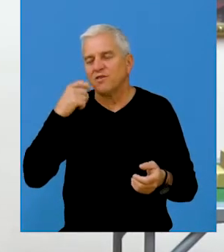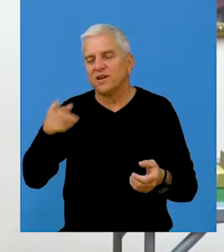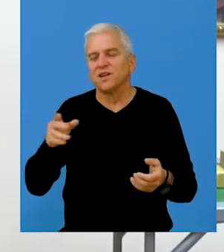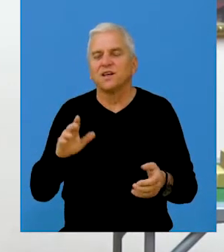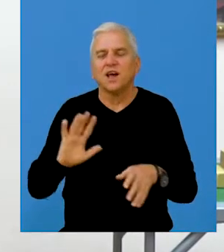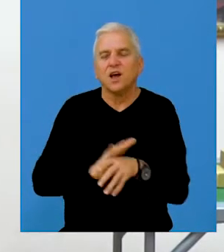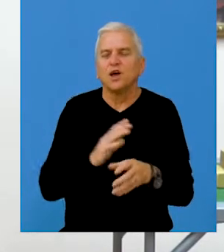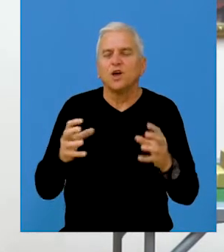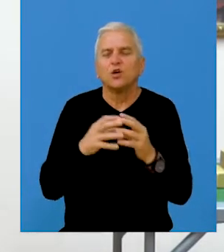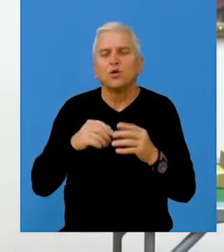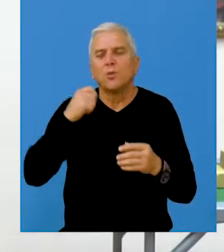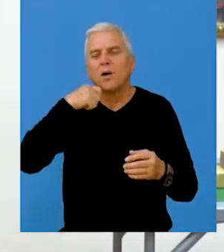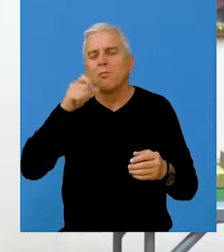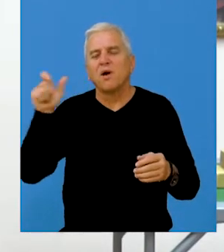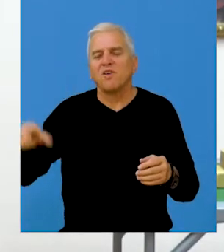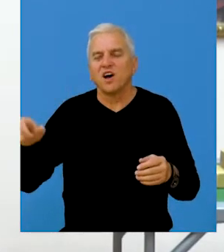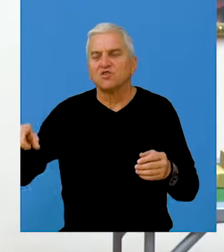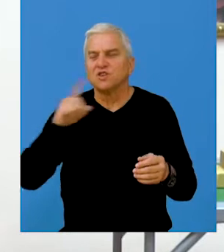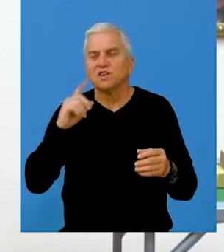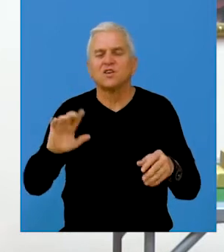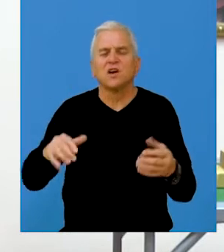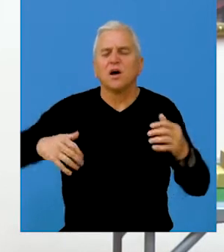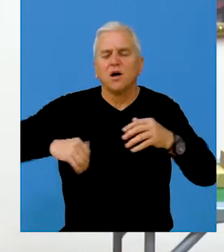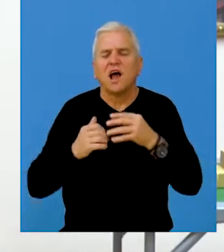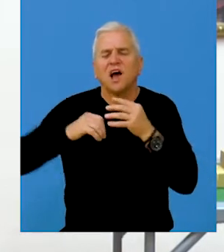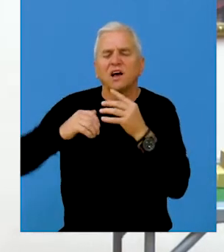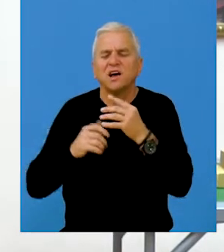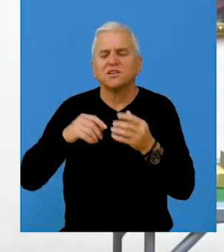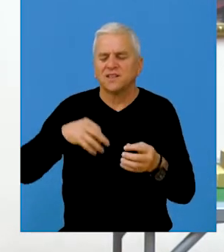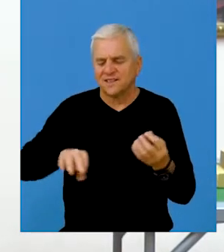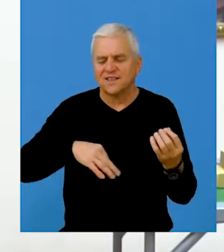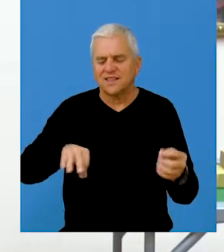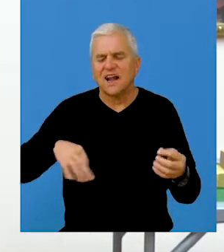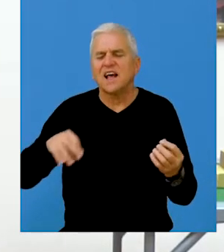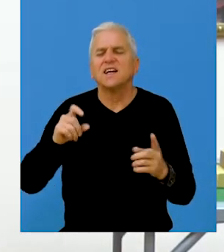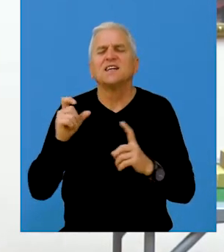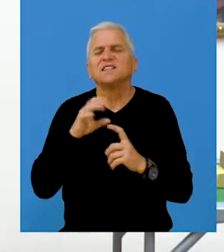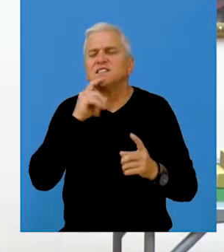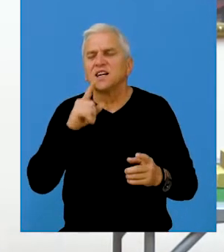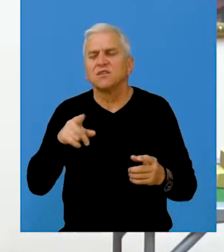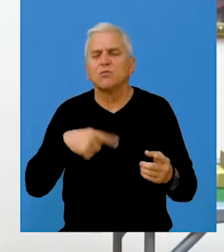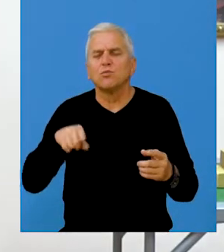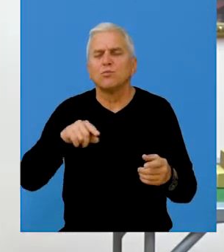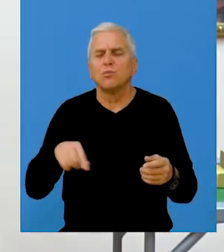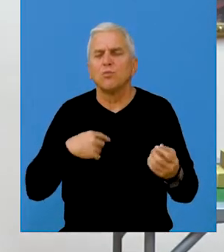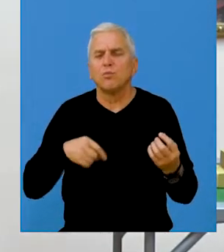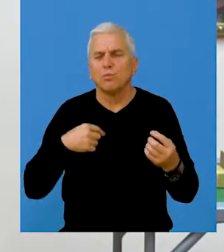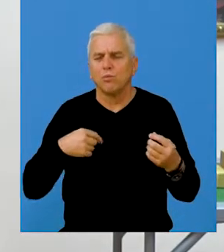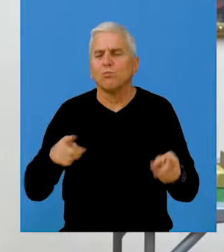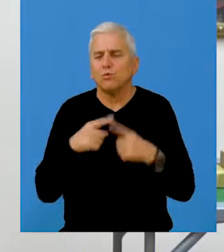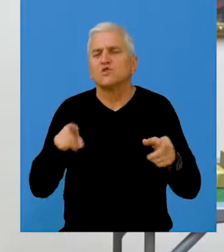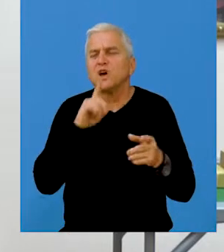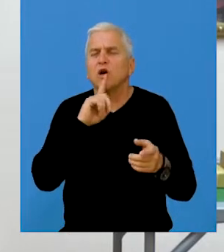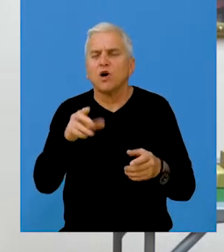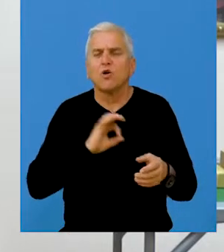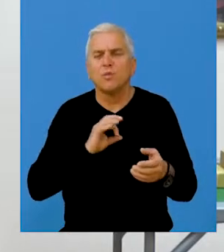tradicionalnu i grupa pevača muziku, a i gajdaš i citraš i što su izvodili tradicionalnu muziku koja se u